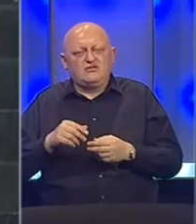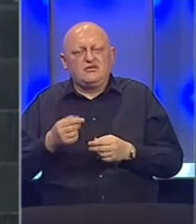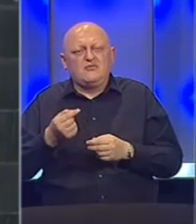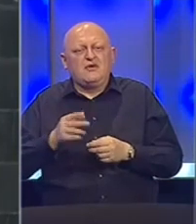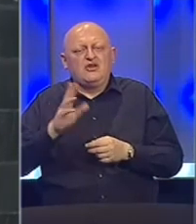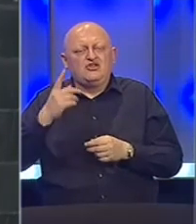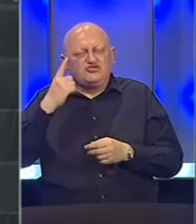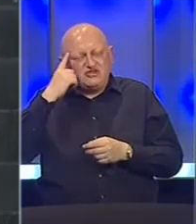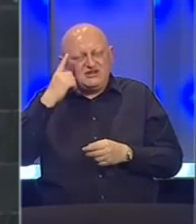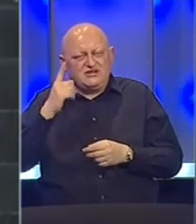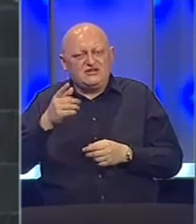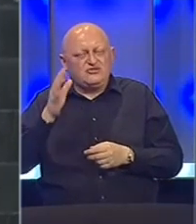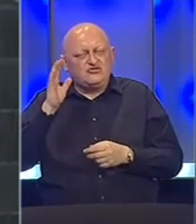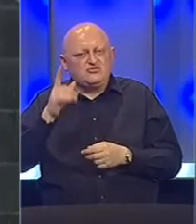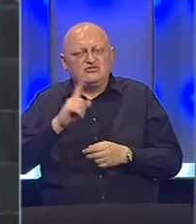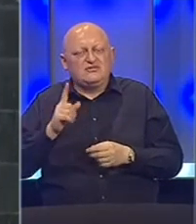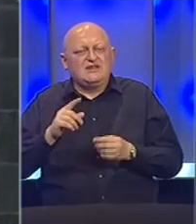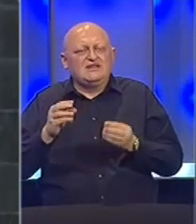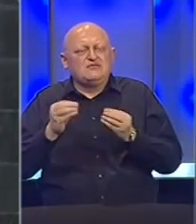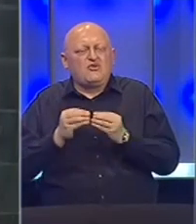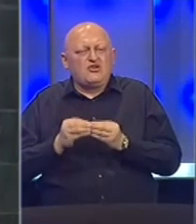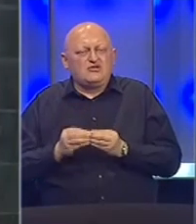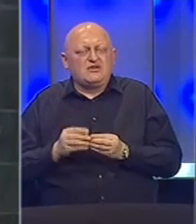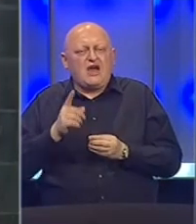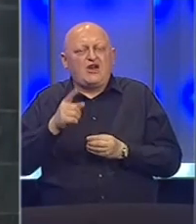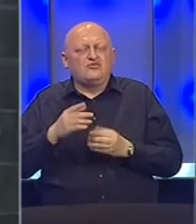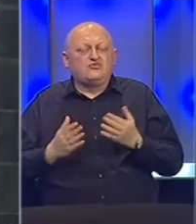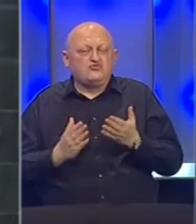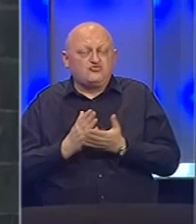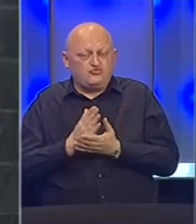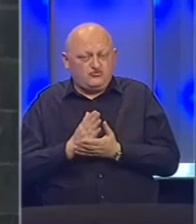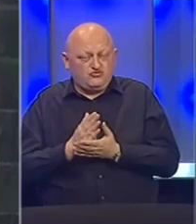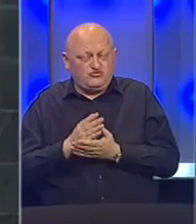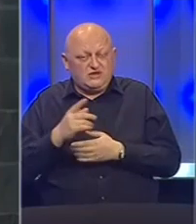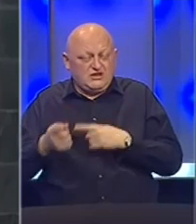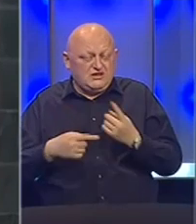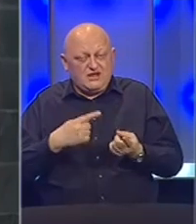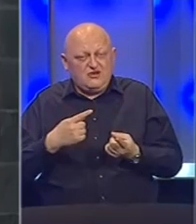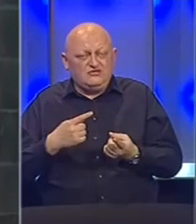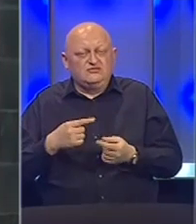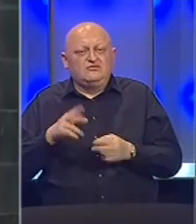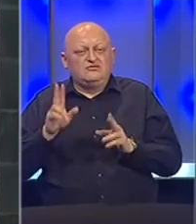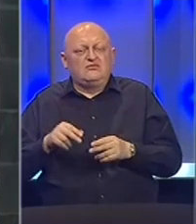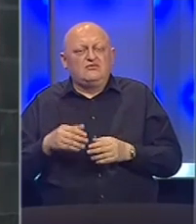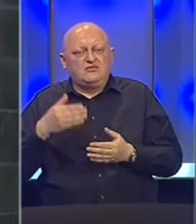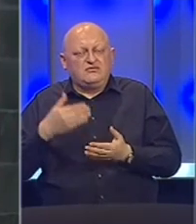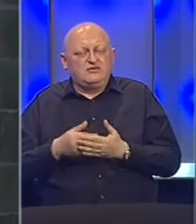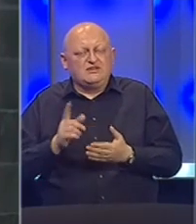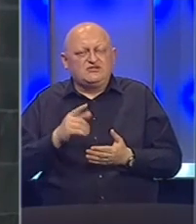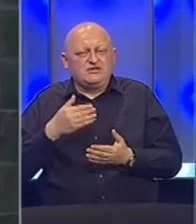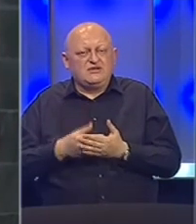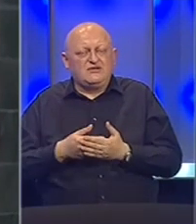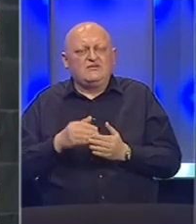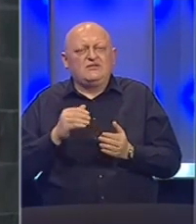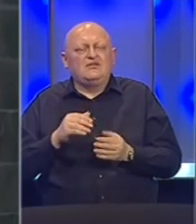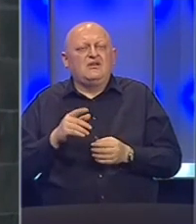otjeći kod Kineza pa reći, slušaj, ovo je nesporozum, ako bi ti slučajno i tako dalje, možda priznaš, možda ne priznaš,